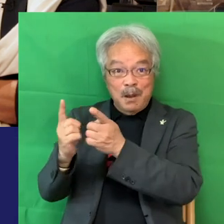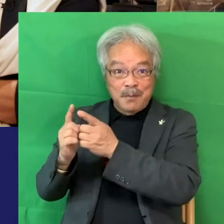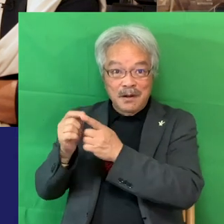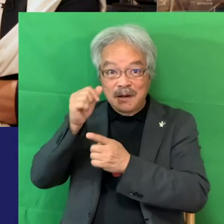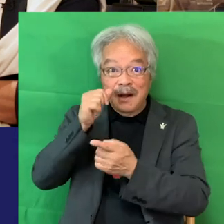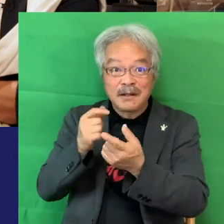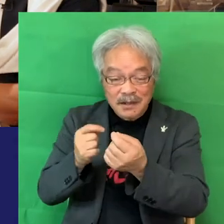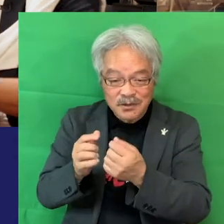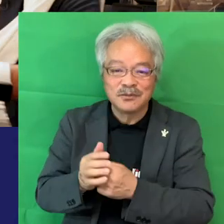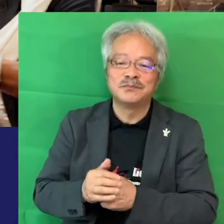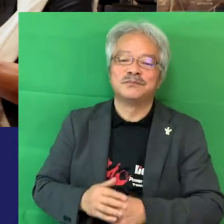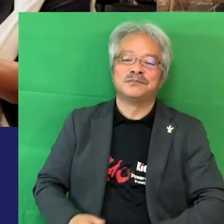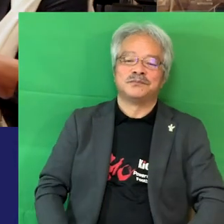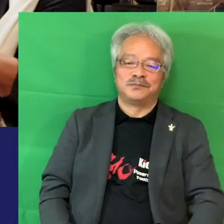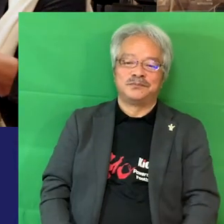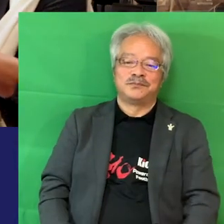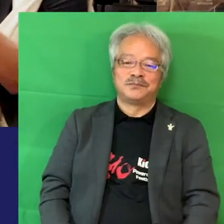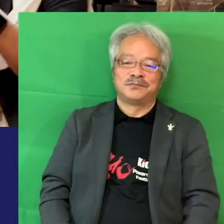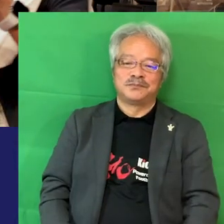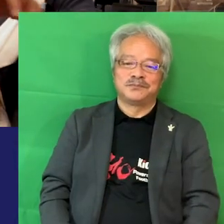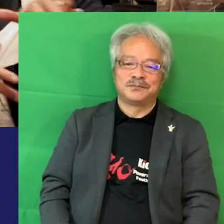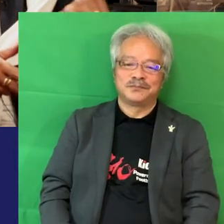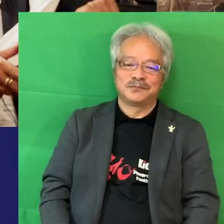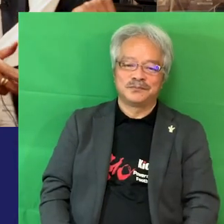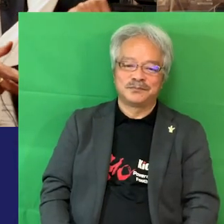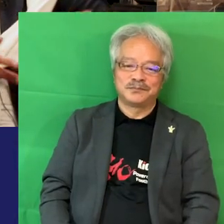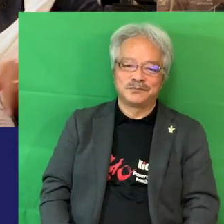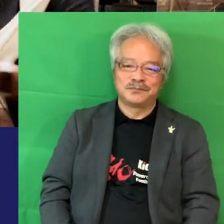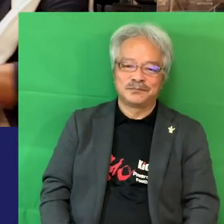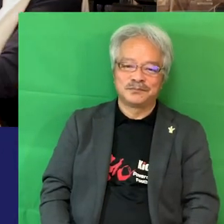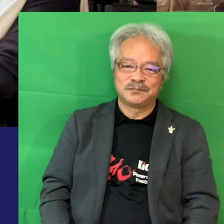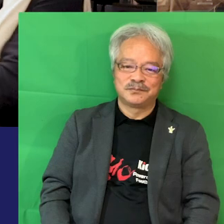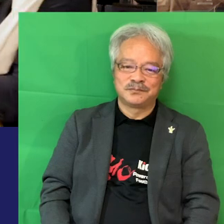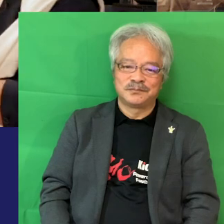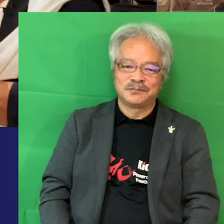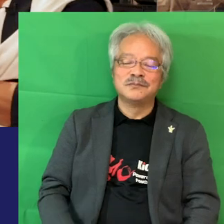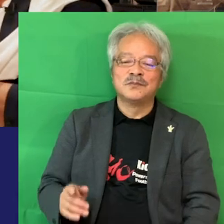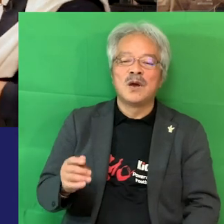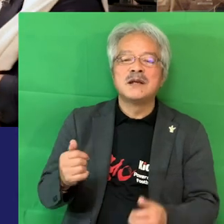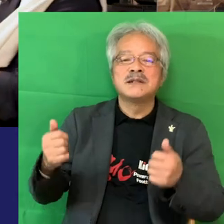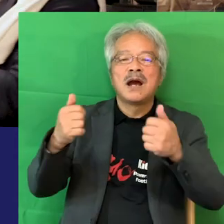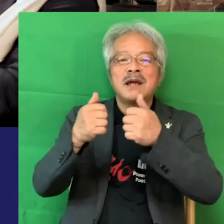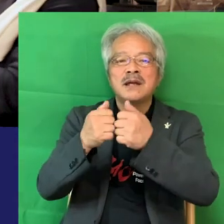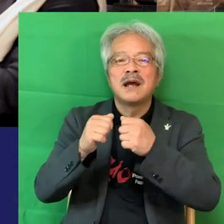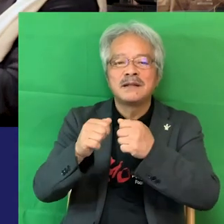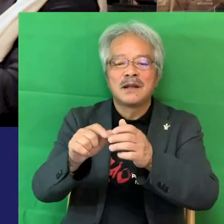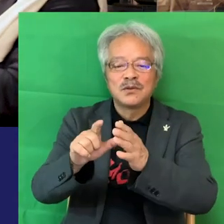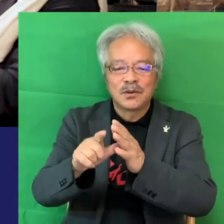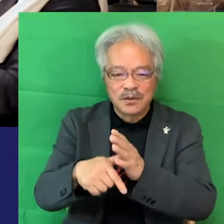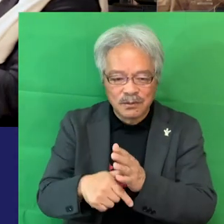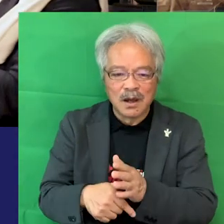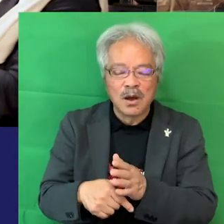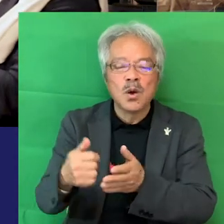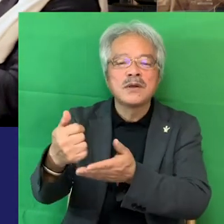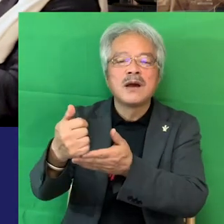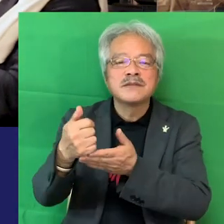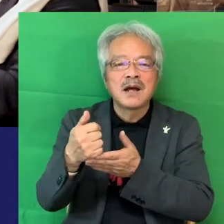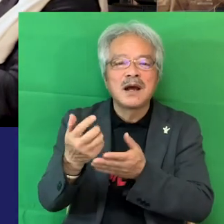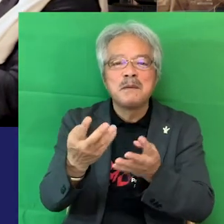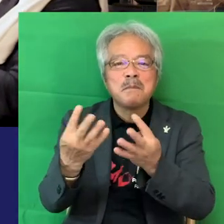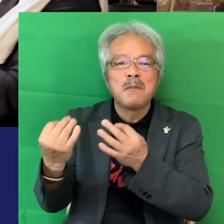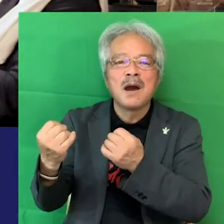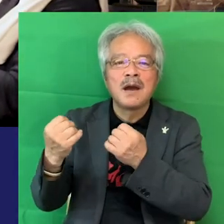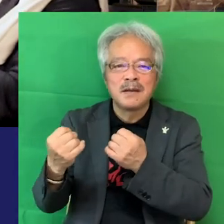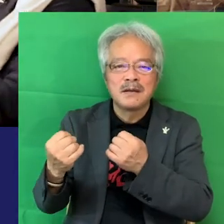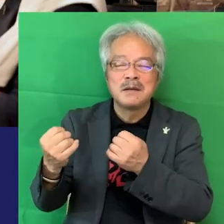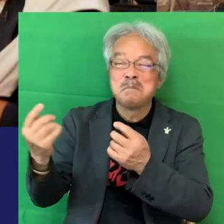それはねサッカーはそもそも試合やってる時ってお客さんがいっぱい入ってると声聞